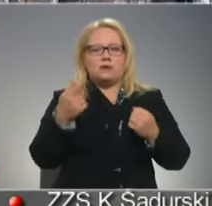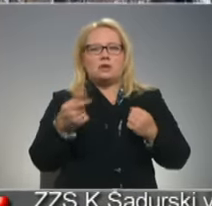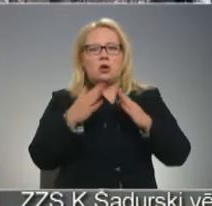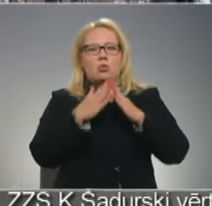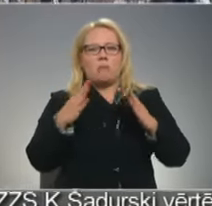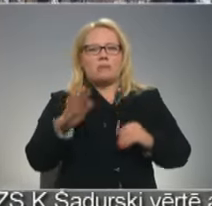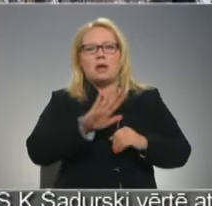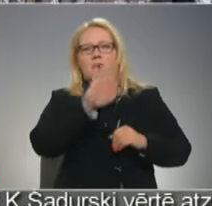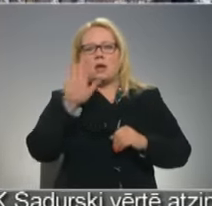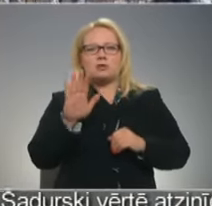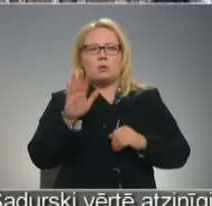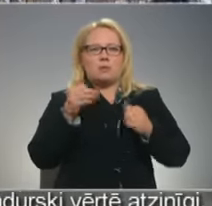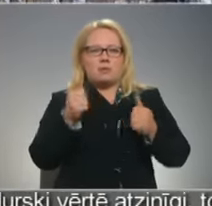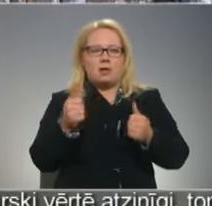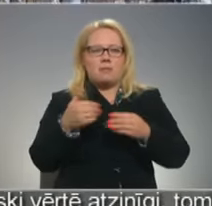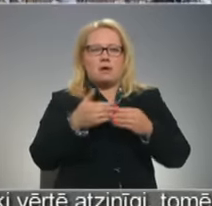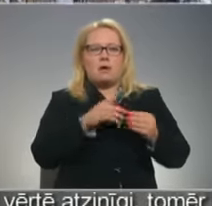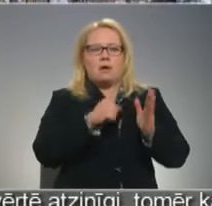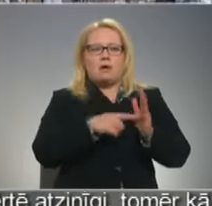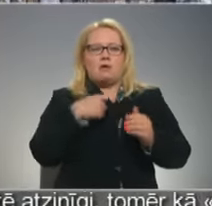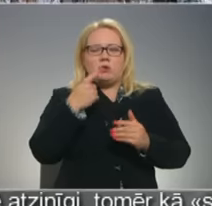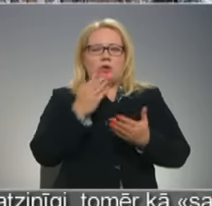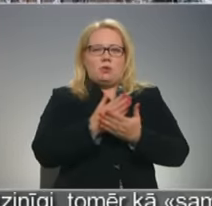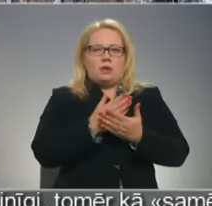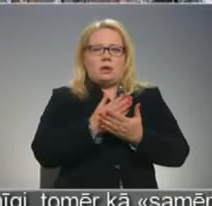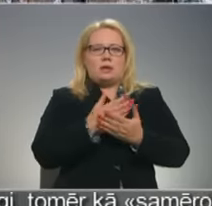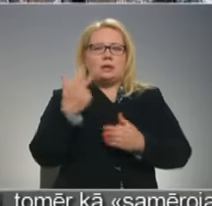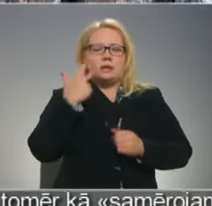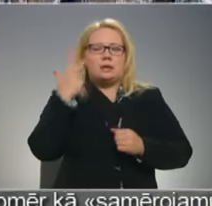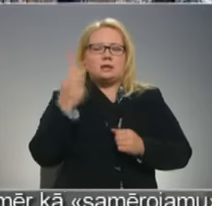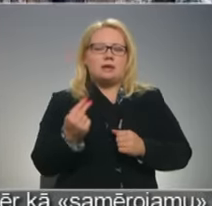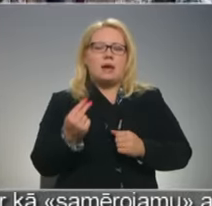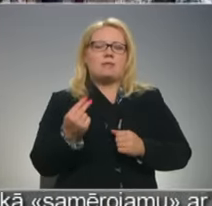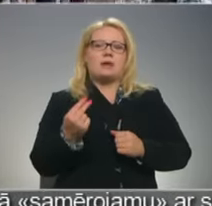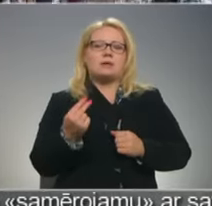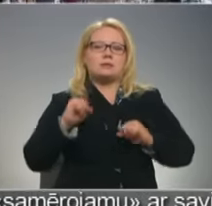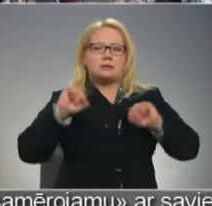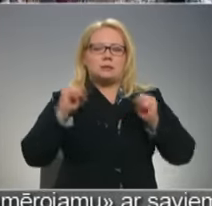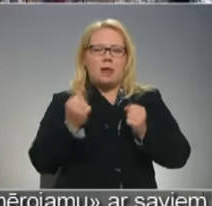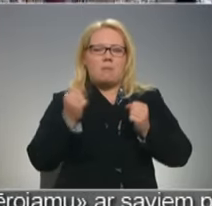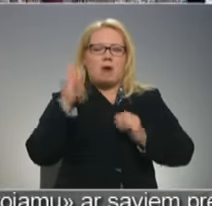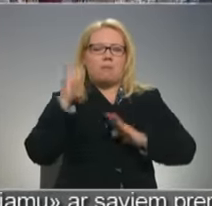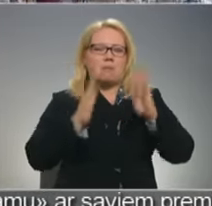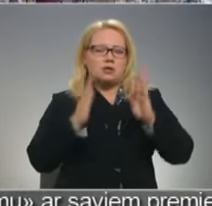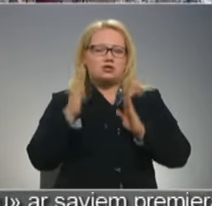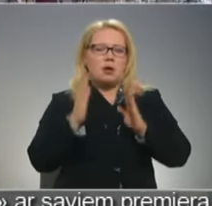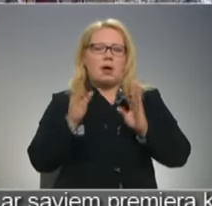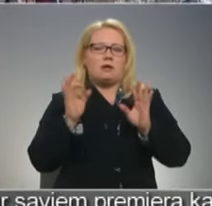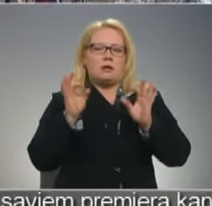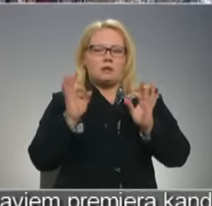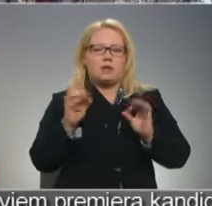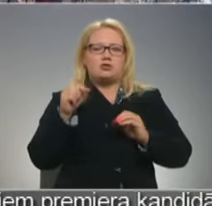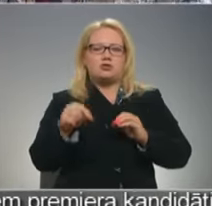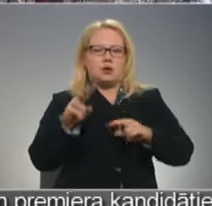gaisot, nu tā padomāt? Noteikti. Trīs dienas ziemā, mežā. Tieši